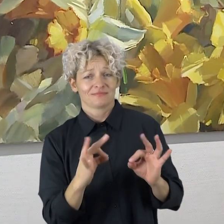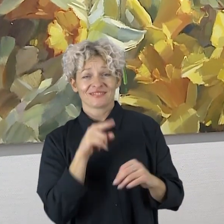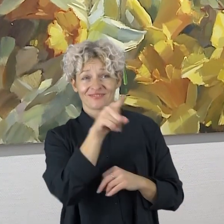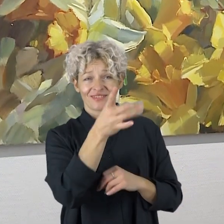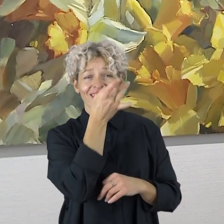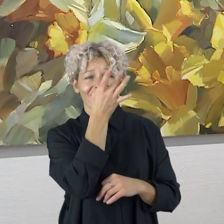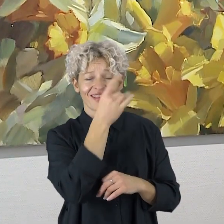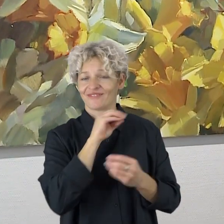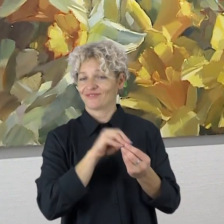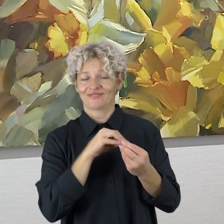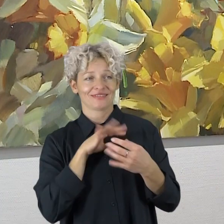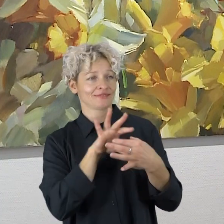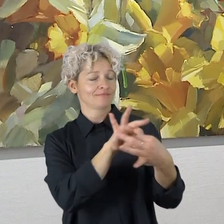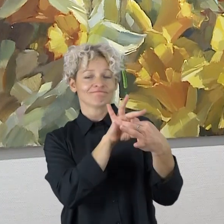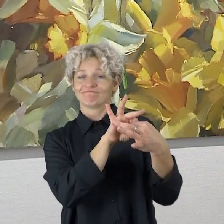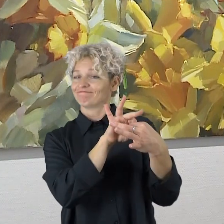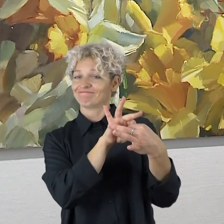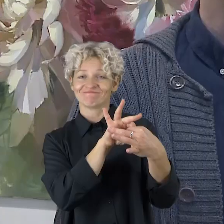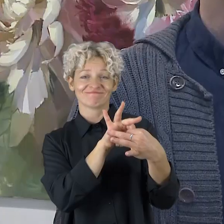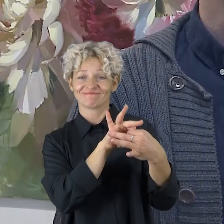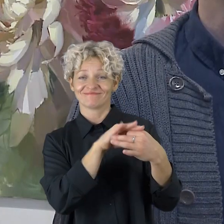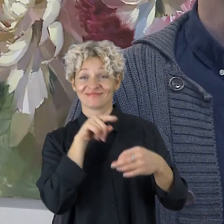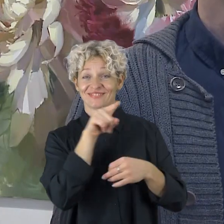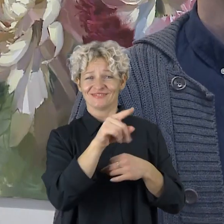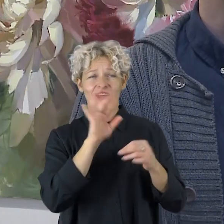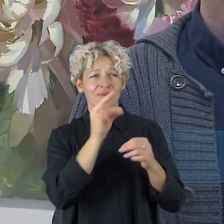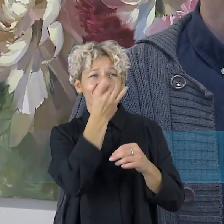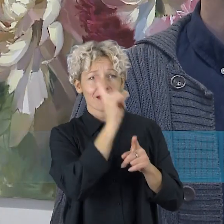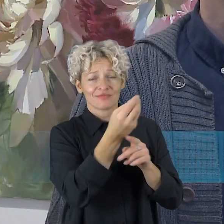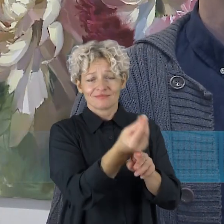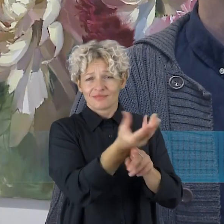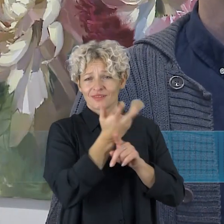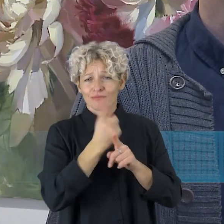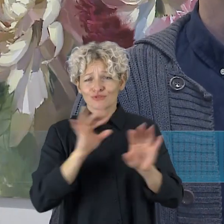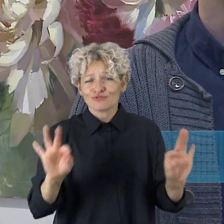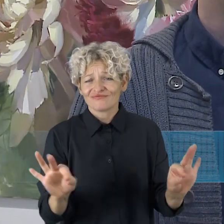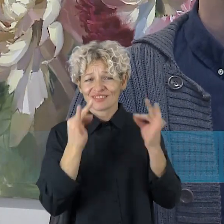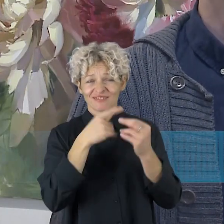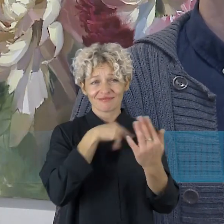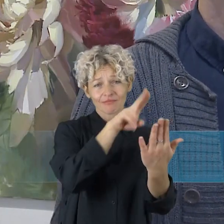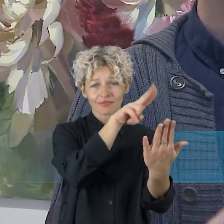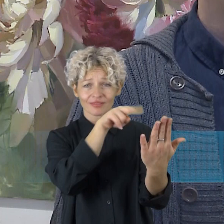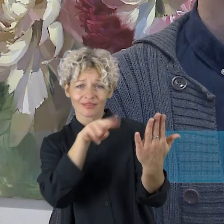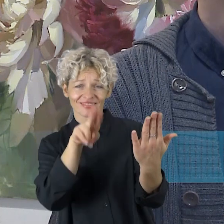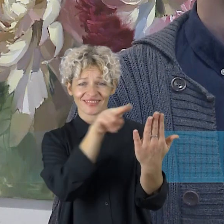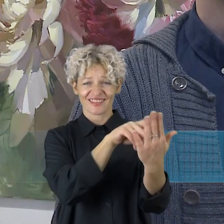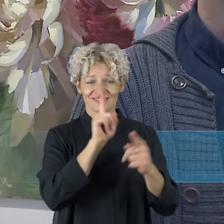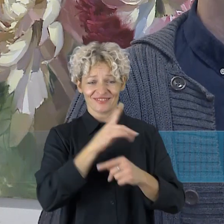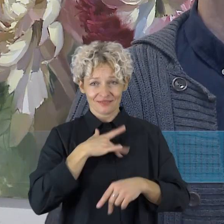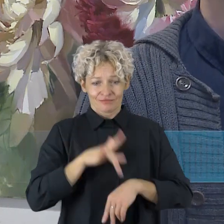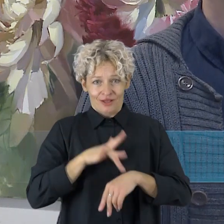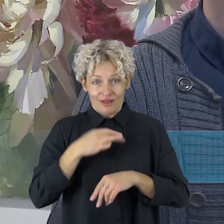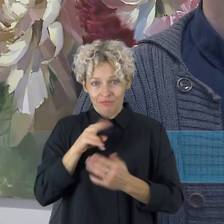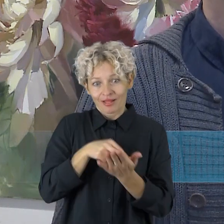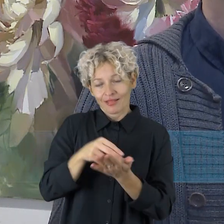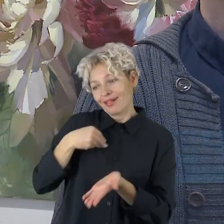laiko lyga gėlėms tik didėja. Kol yra tų švėžių gėlių, tai ten patapai ta švėžia, bet aš dažniausiai parsinešu, kai jo žydį, šiuo